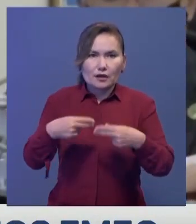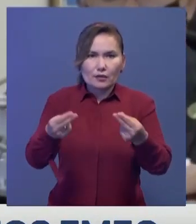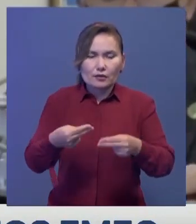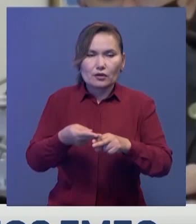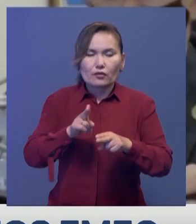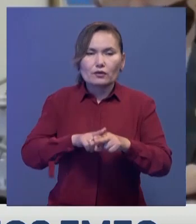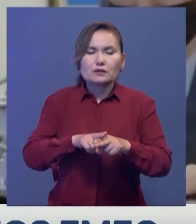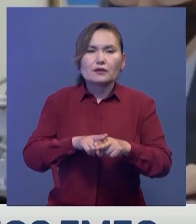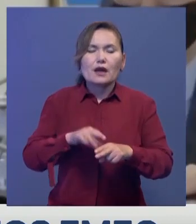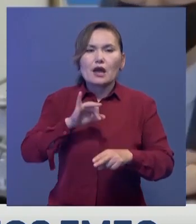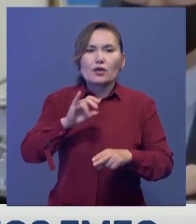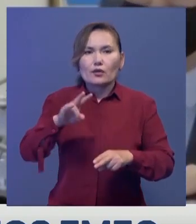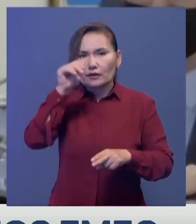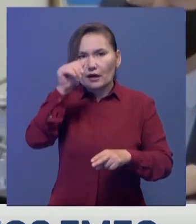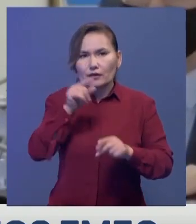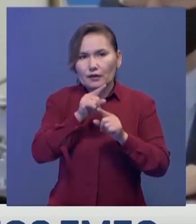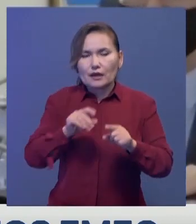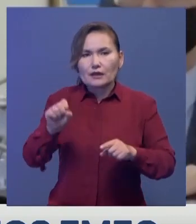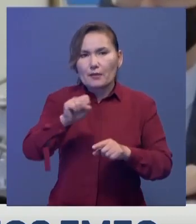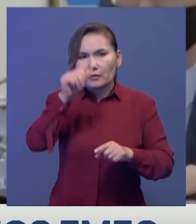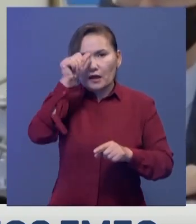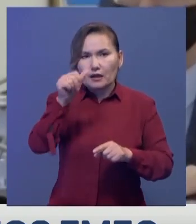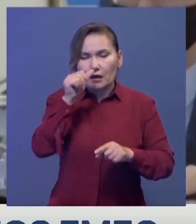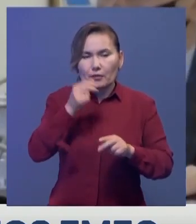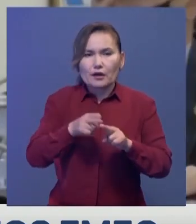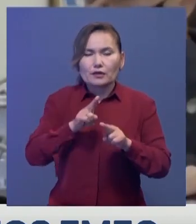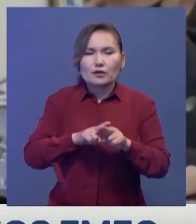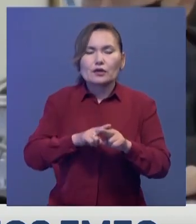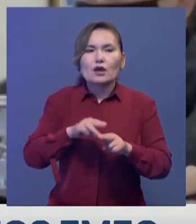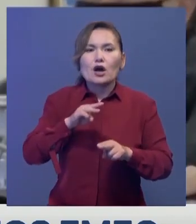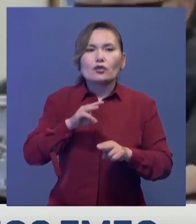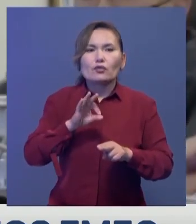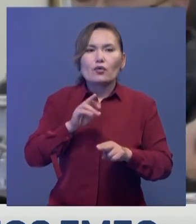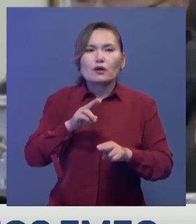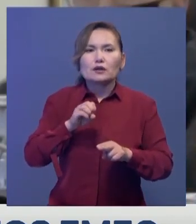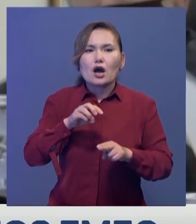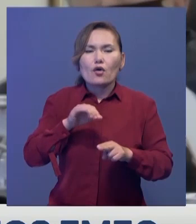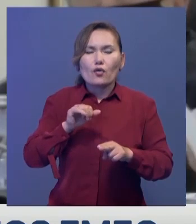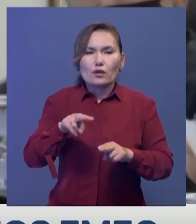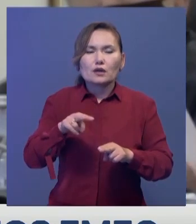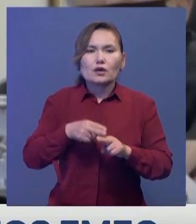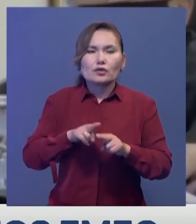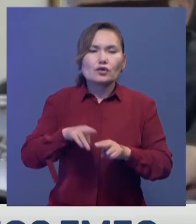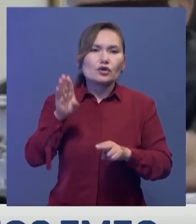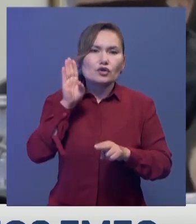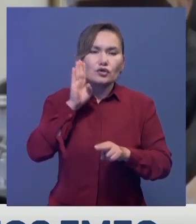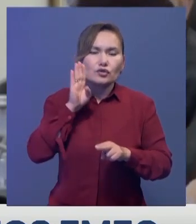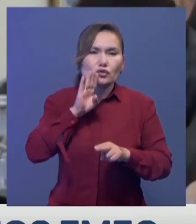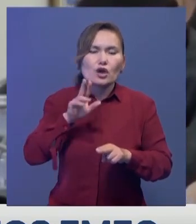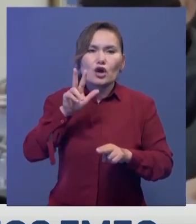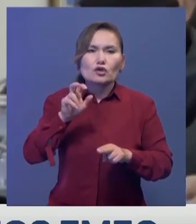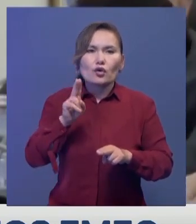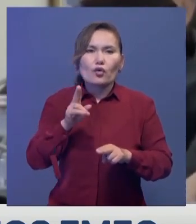шыныңда маусым, яғни маусым тамыз айларында тоқтағыл су ғоймасының қосымша 330 млн куб метр су